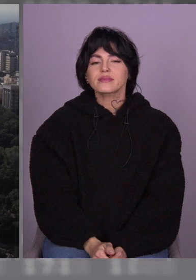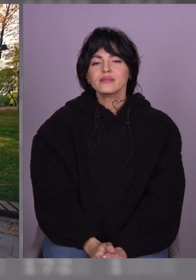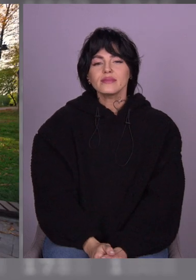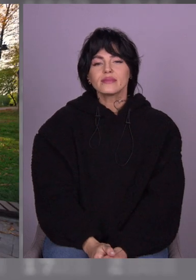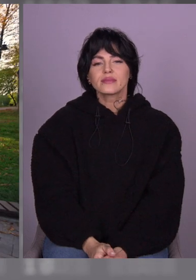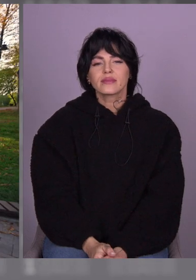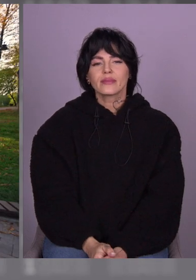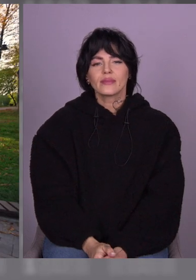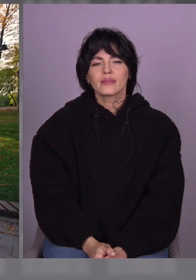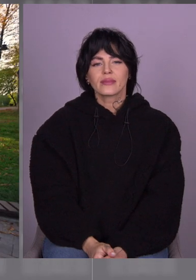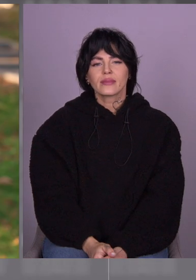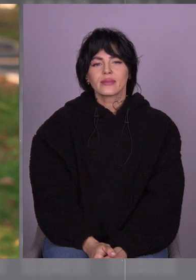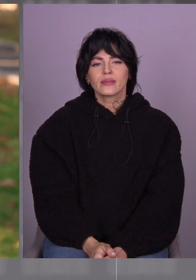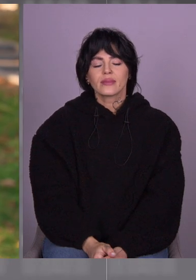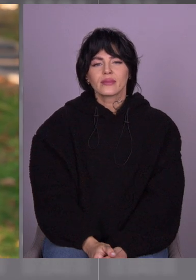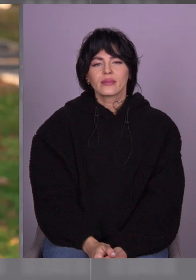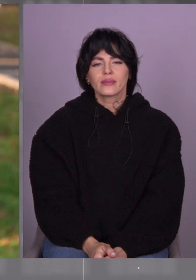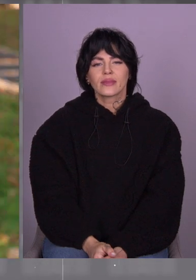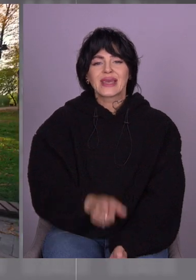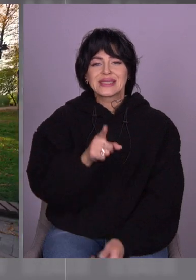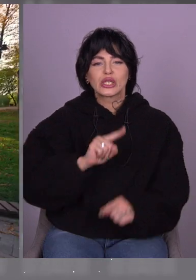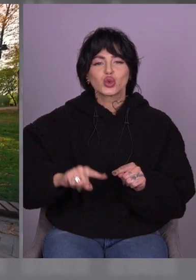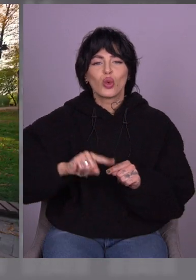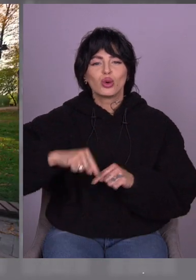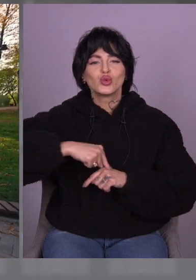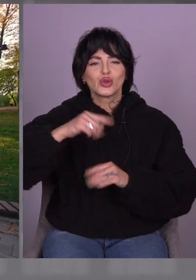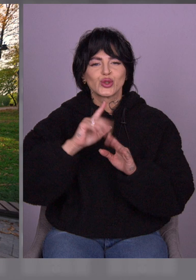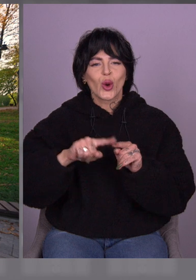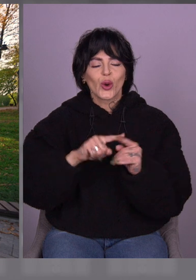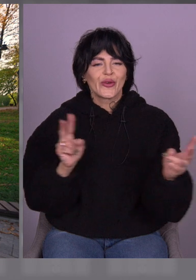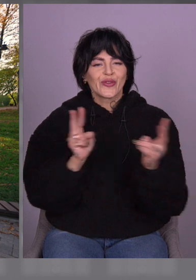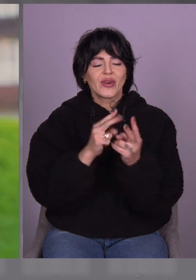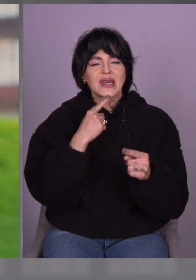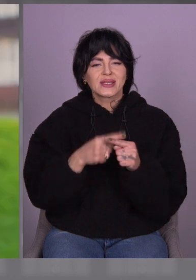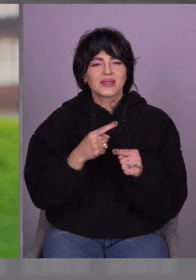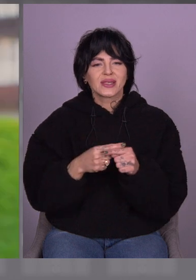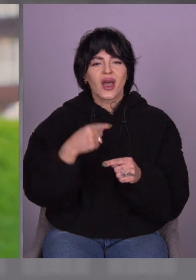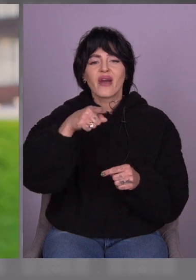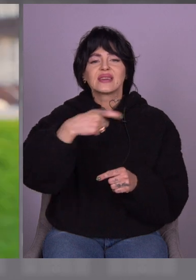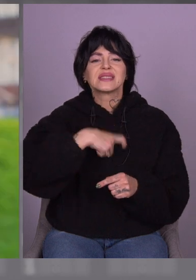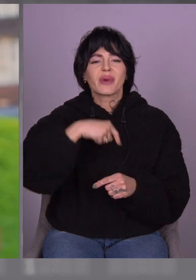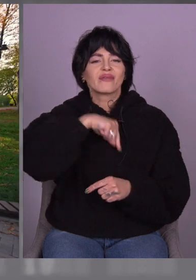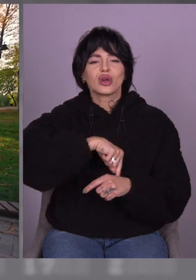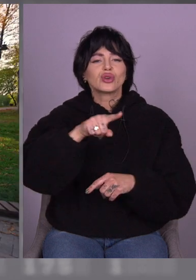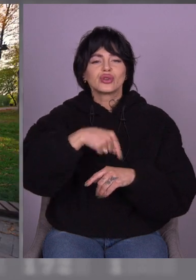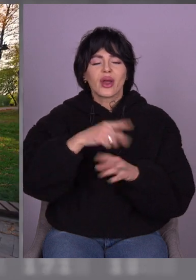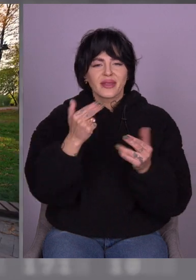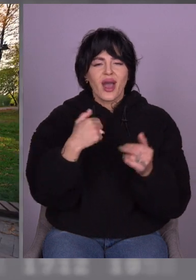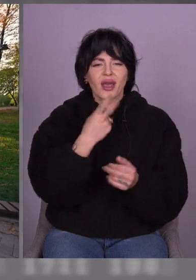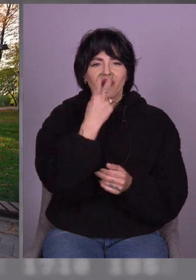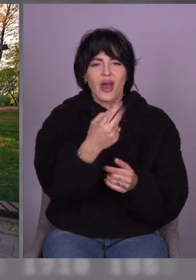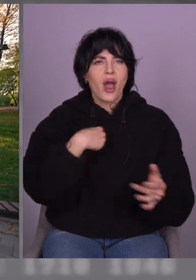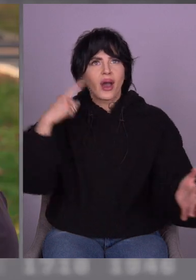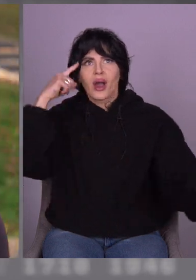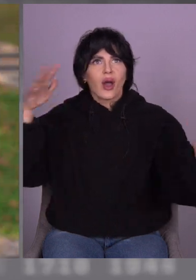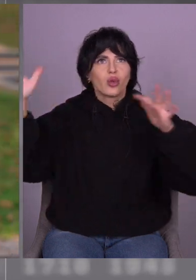Олена, вже вперед чутті зустрічі з сестрою, що ти зараз відчуваєш? Не знаю, буде все розпливається. Я бачу, я бачу, тому і кажу, що